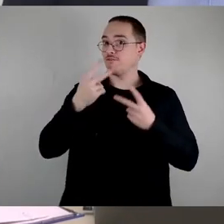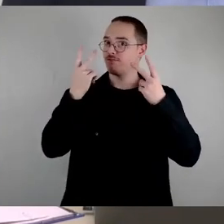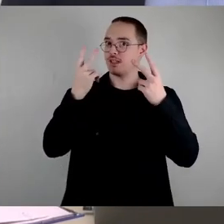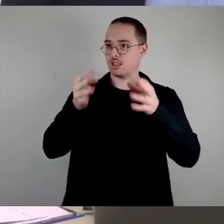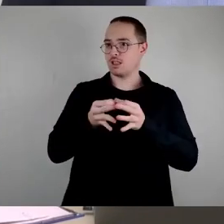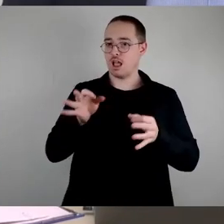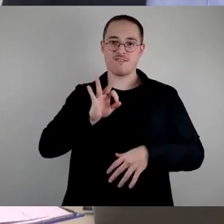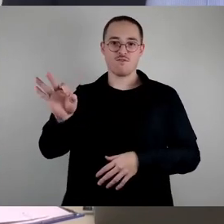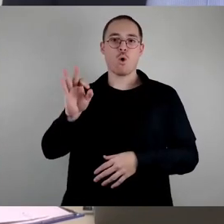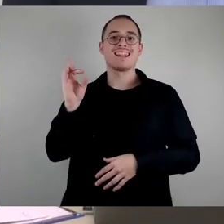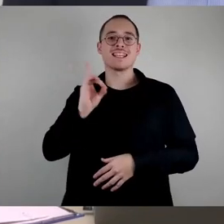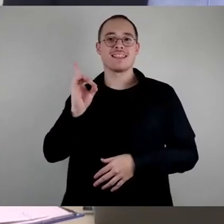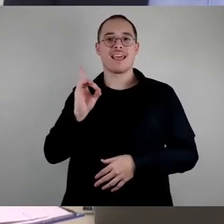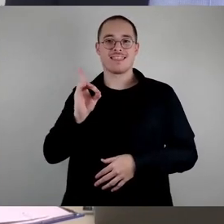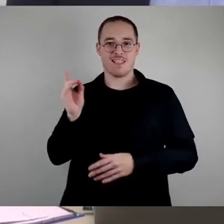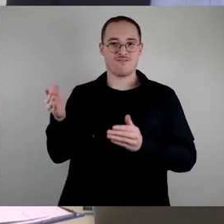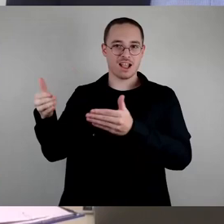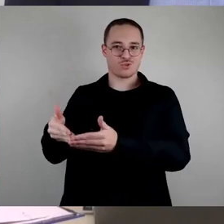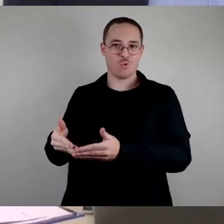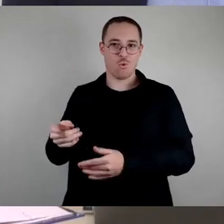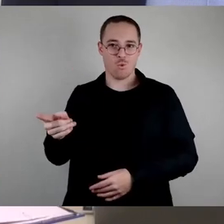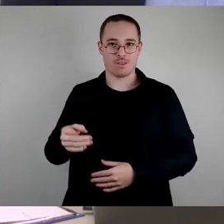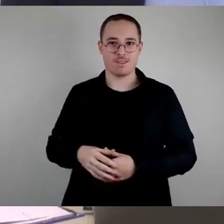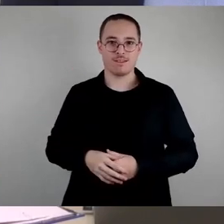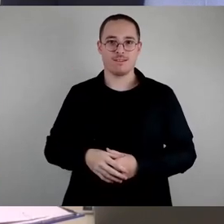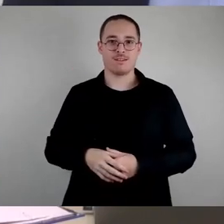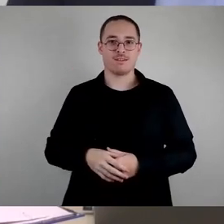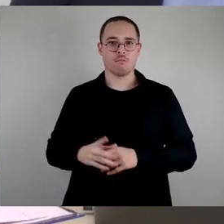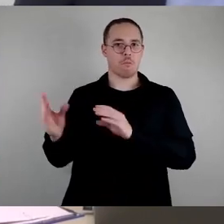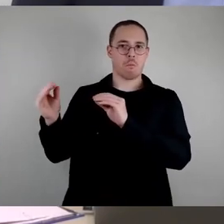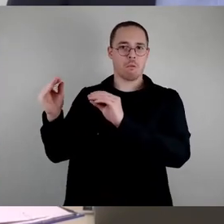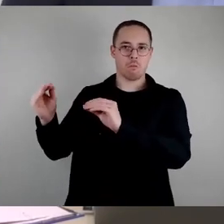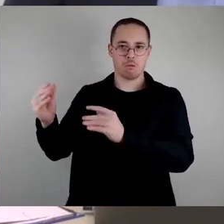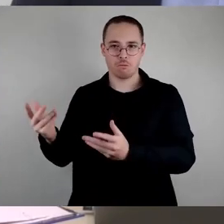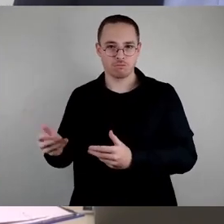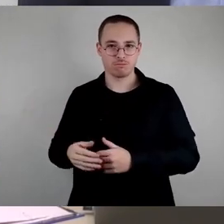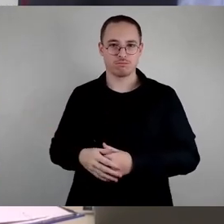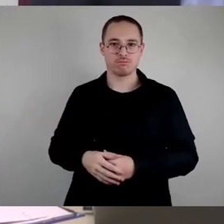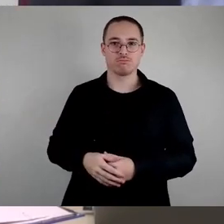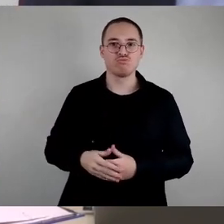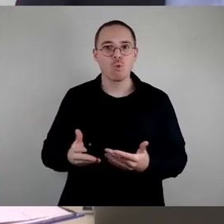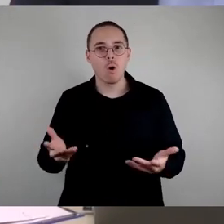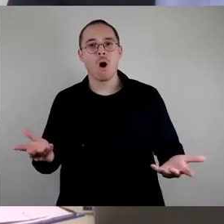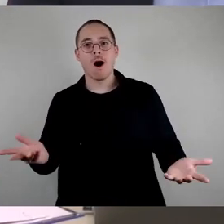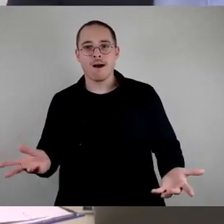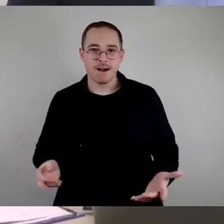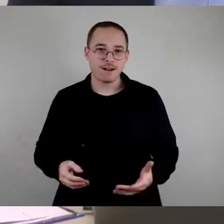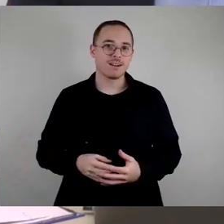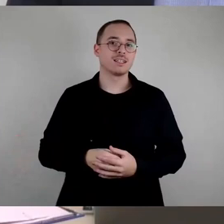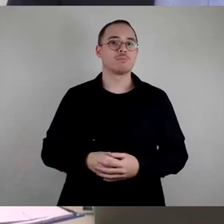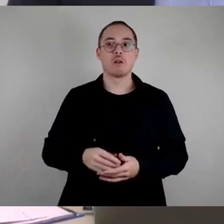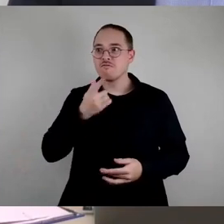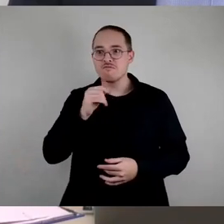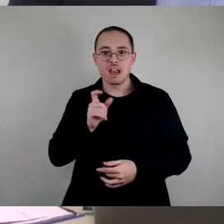Dissidentenfraktion, nächster Antrag von Nächsten, na ja, ich will Ihnen da nie zu